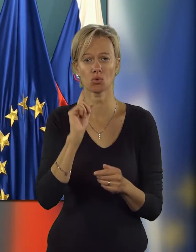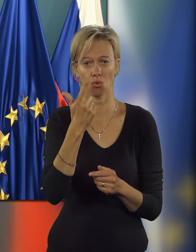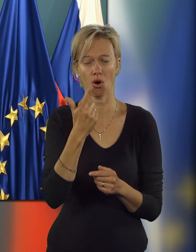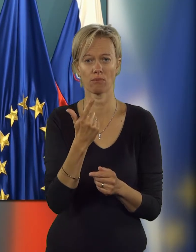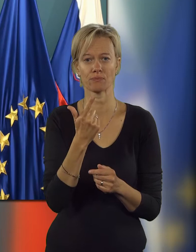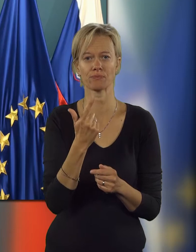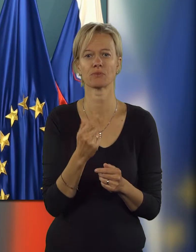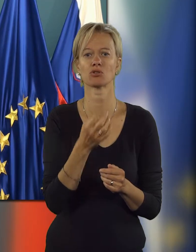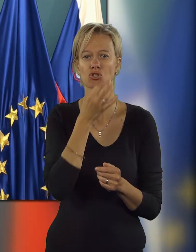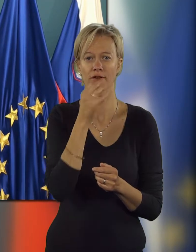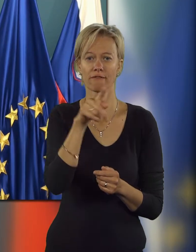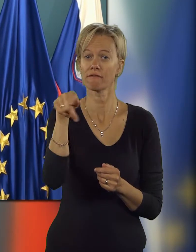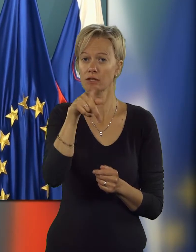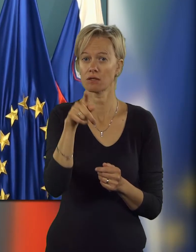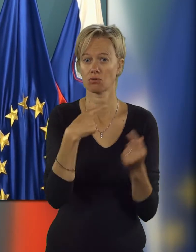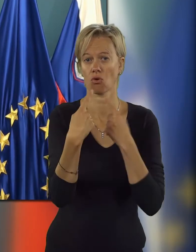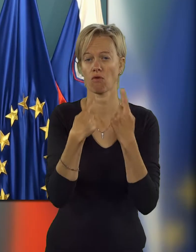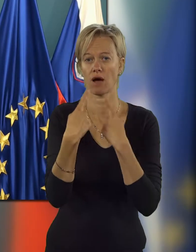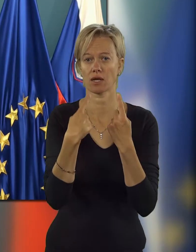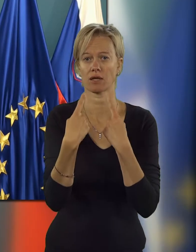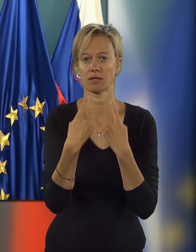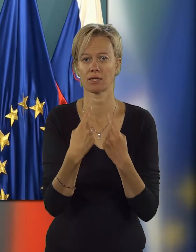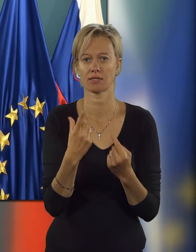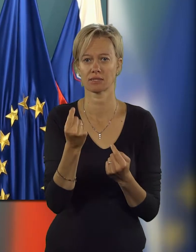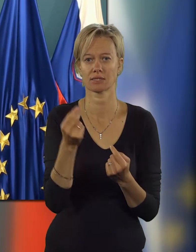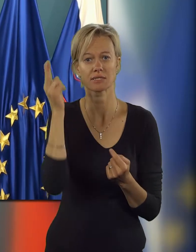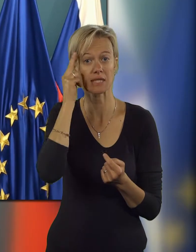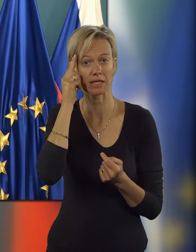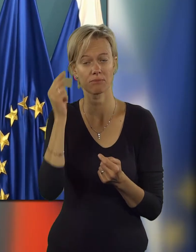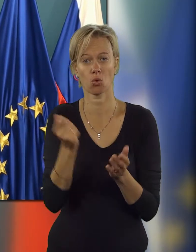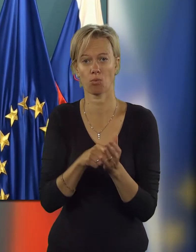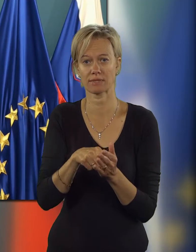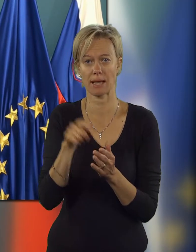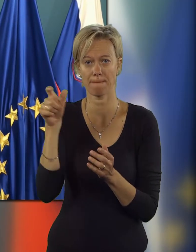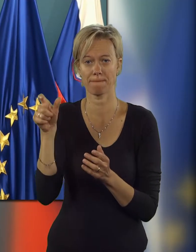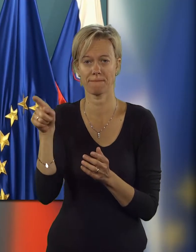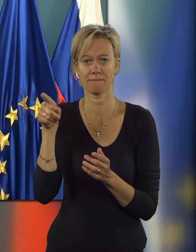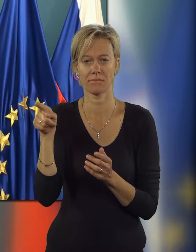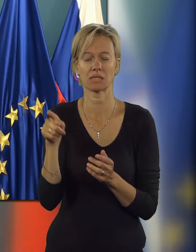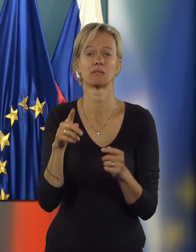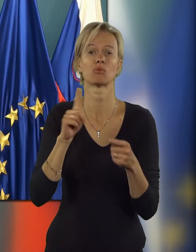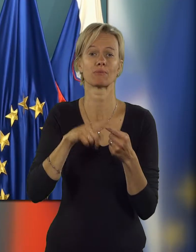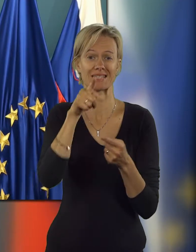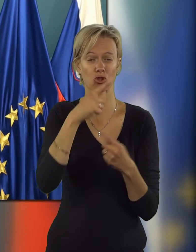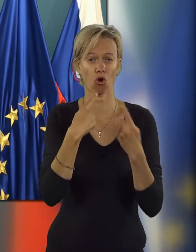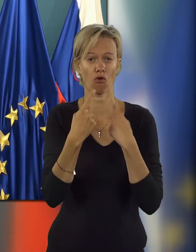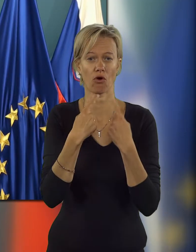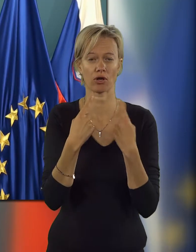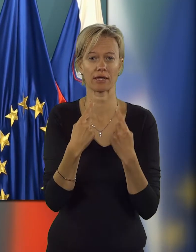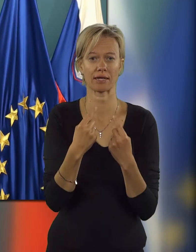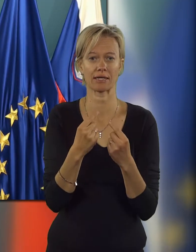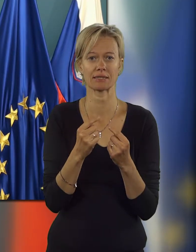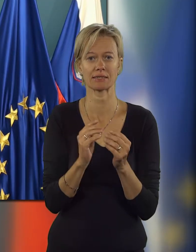Drugo, kar je, če se vi dogovarjate z znanim kupcem, se dogovarjate